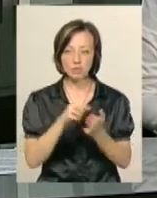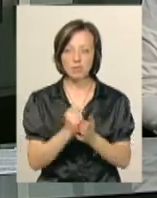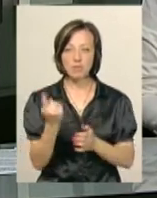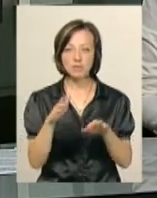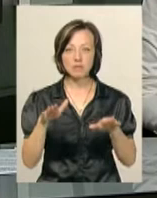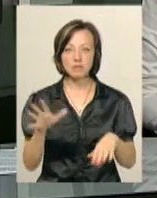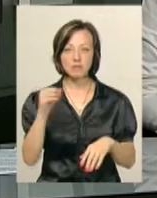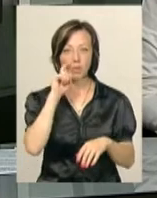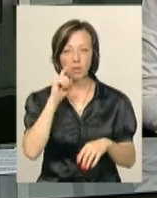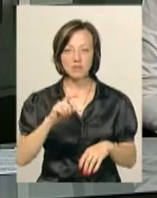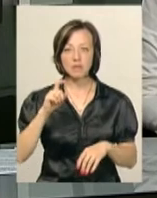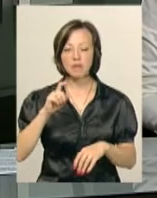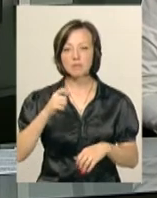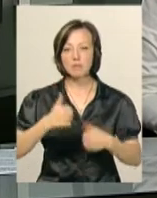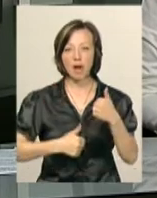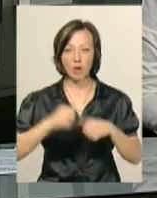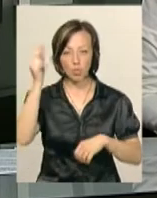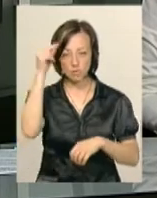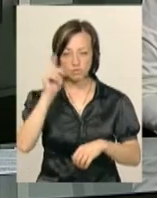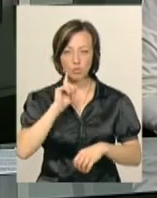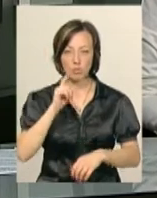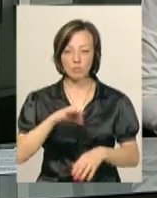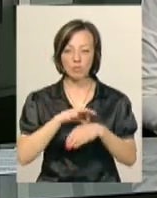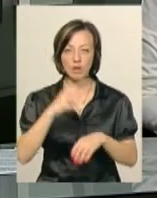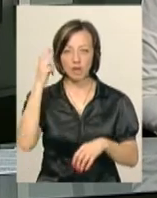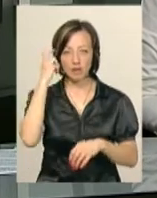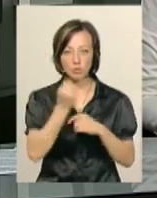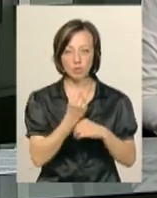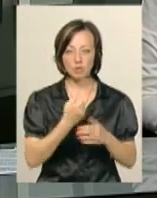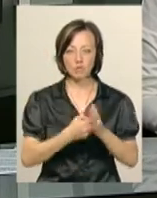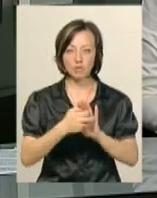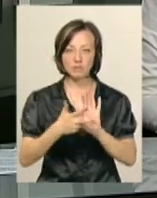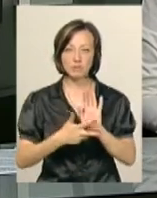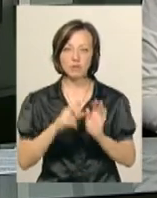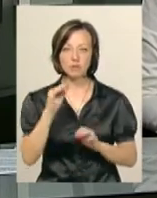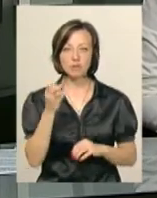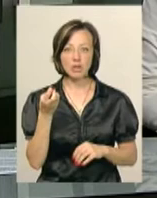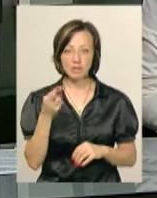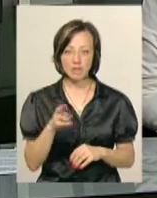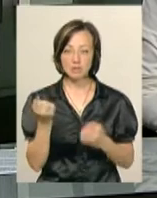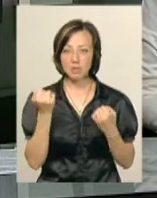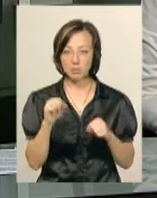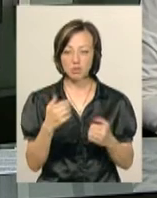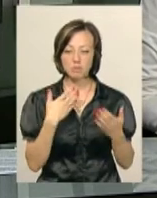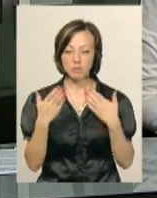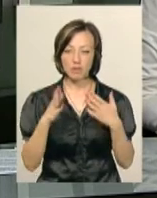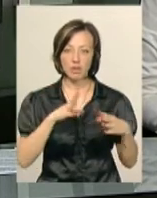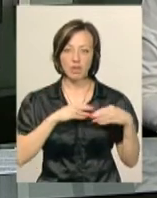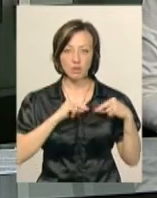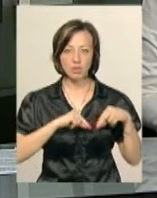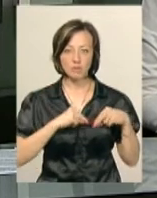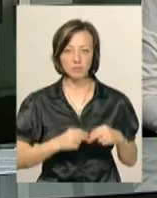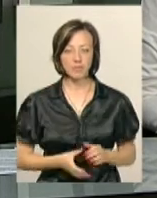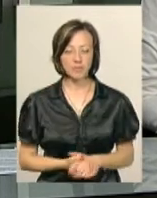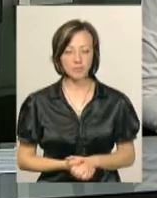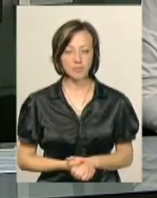відкритих змаганнях учнівської молоді. Змагання проходили у Києві з 11 по 18 червня. З переможцями спілкувалася наша Ірина